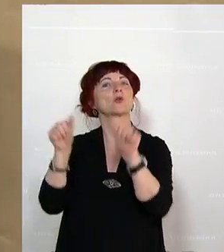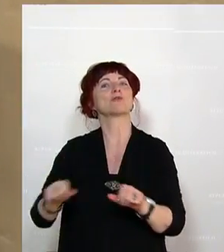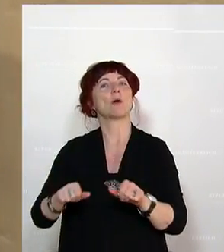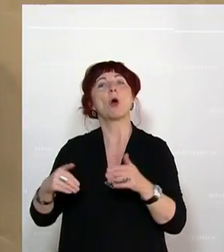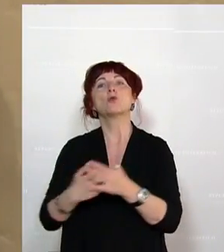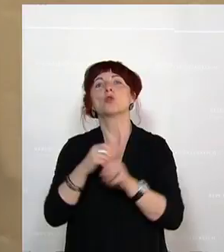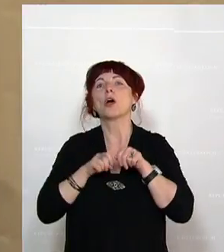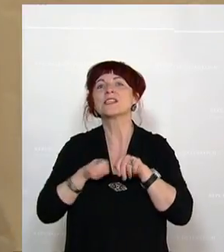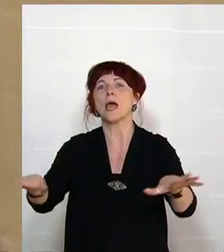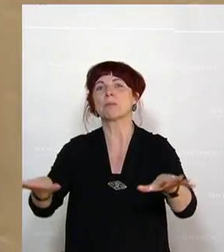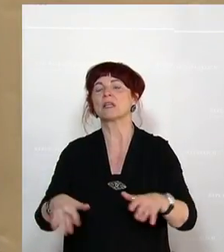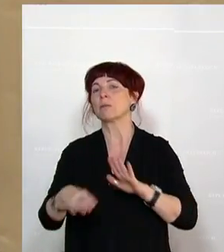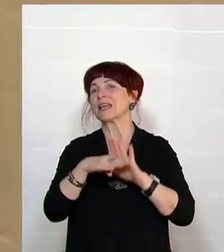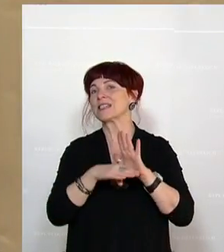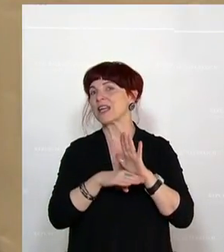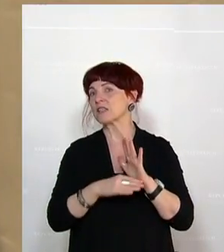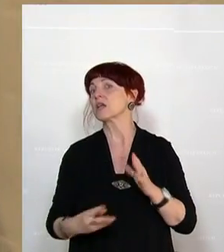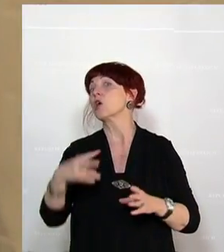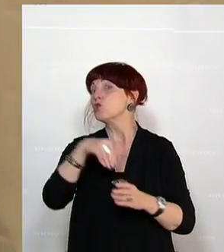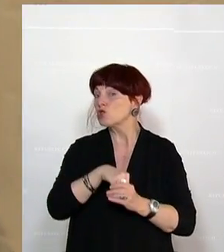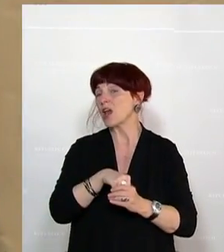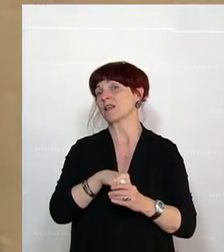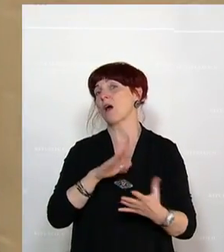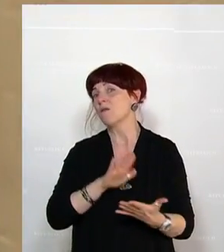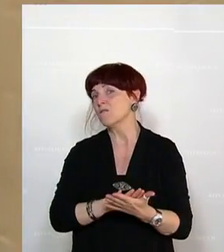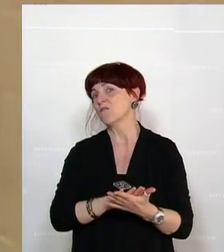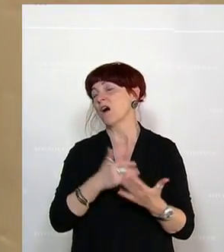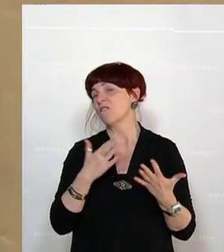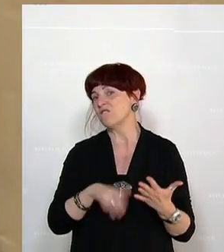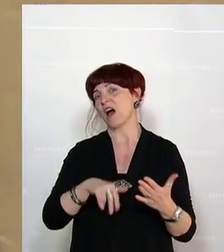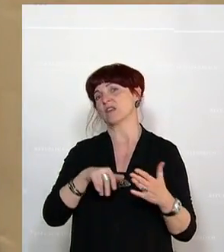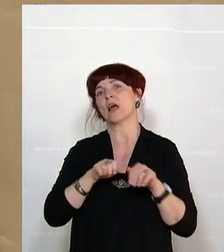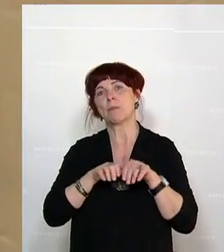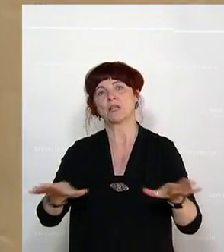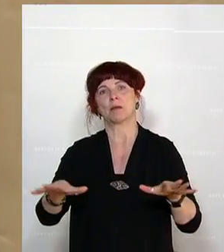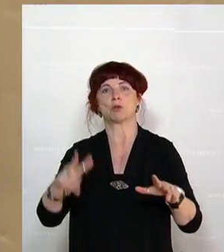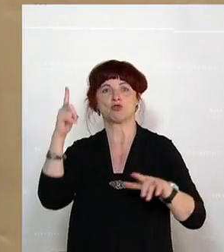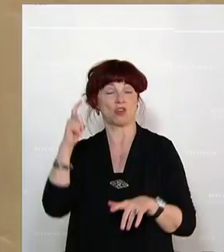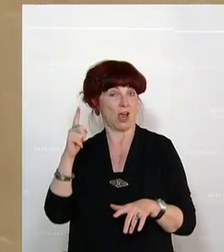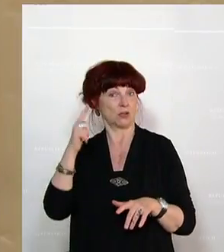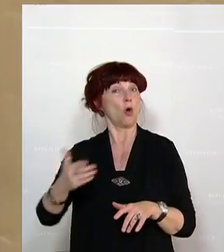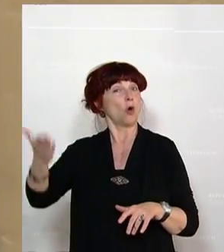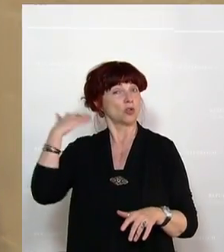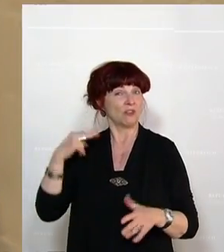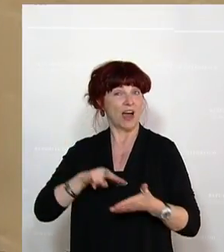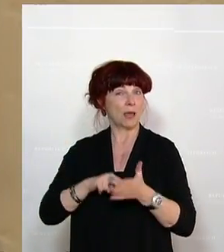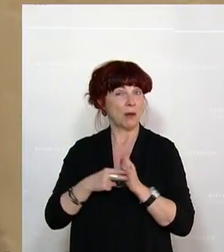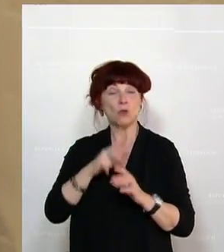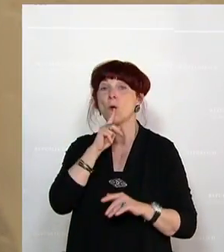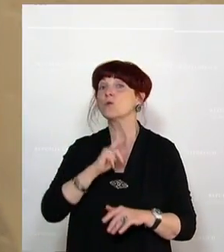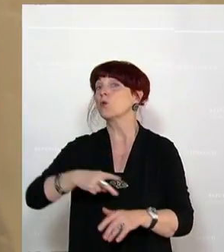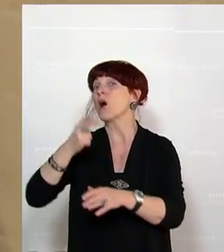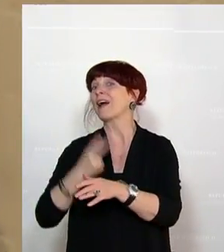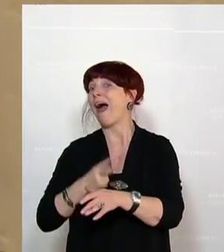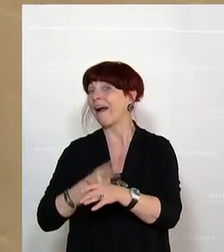festgeschrieben wird, ab wann eine Epidemie tatsächlich beginnt. Und dass das, was ursprünglich vorgesehen war, nämlich dass ausschließlich Kranke und